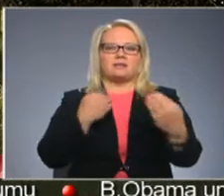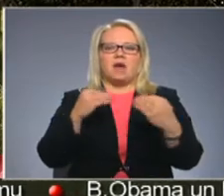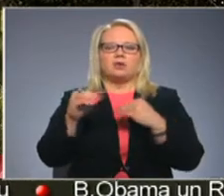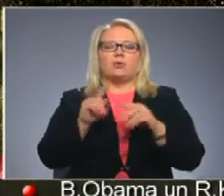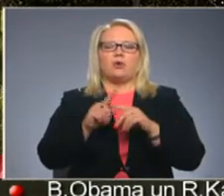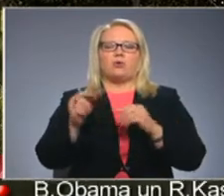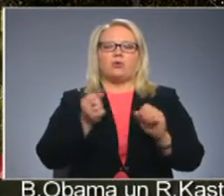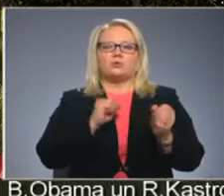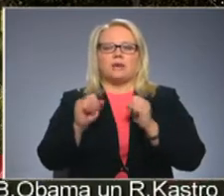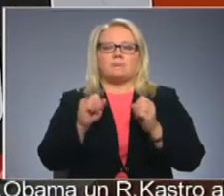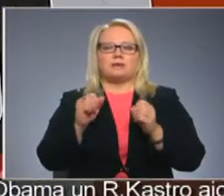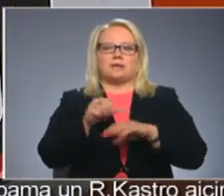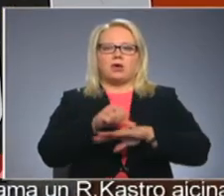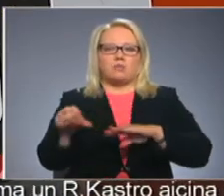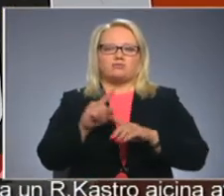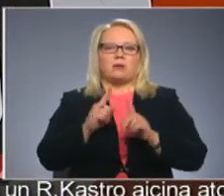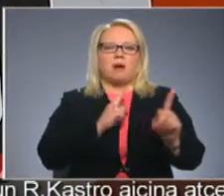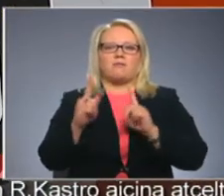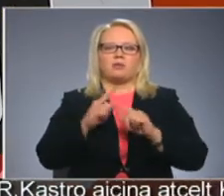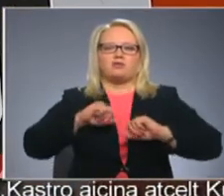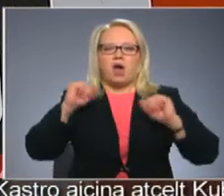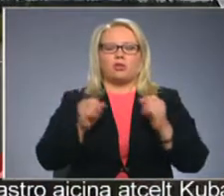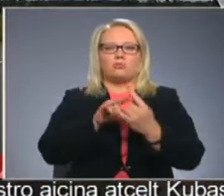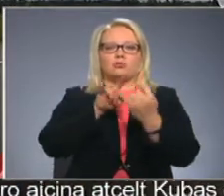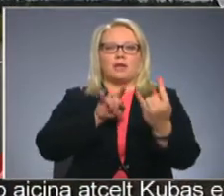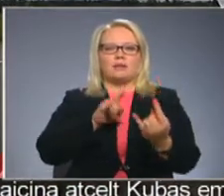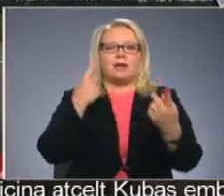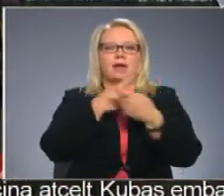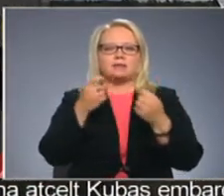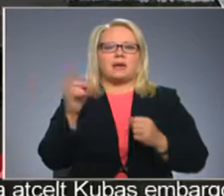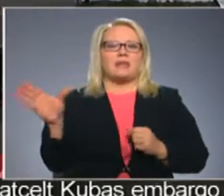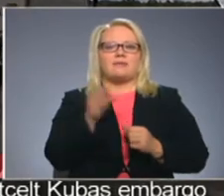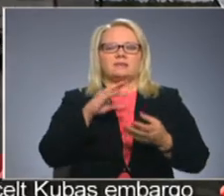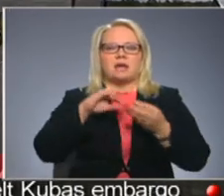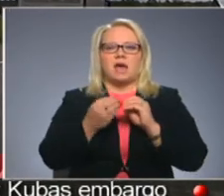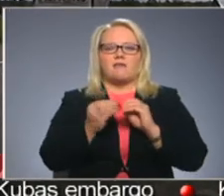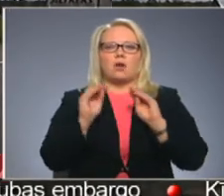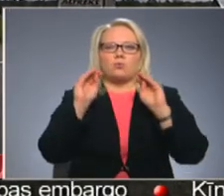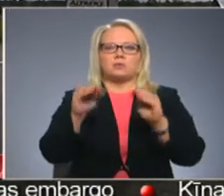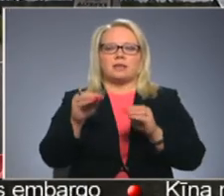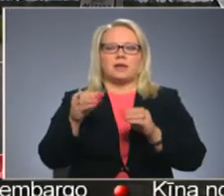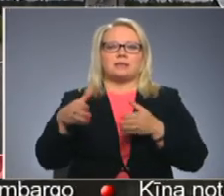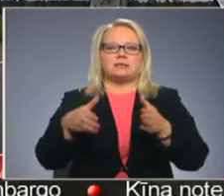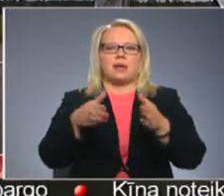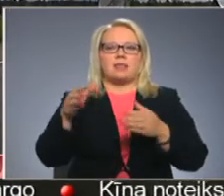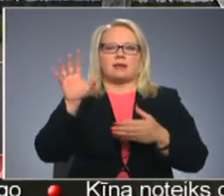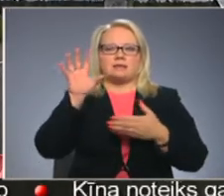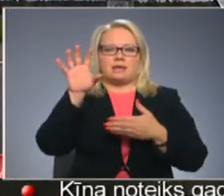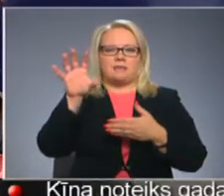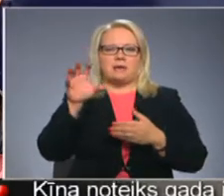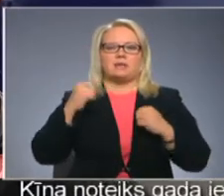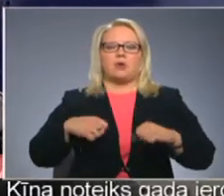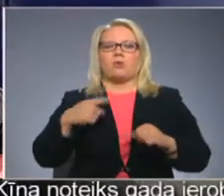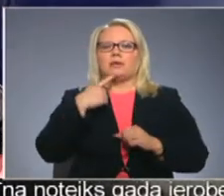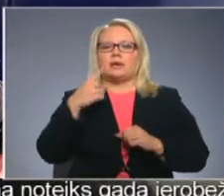Novērojot autovadītāju pārvietošanās ātruma uz tilta, jādzīst, ka ne visi ievēro uzstādītās ceļa zīmes. Ja godīgās saka,